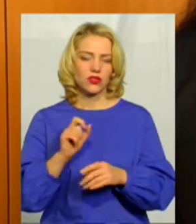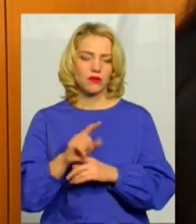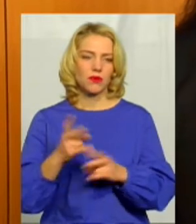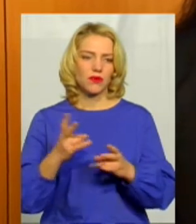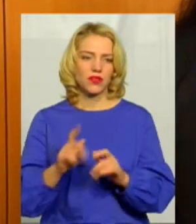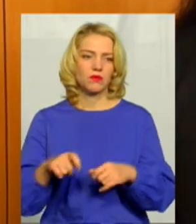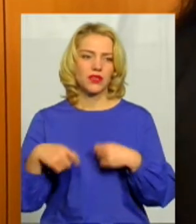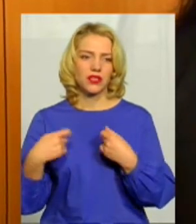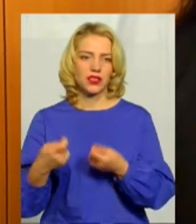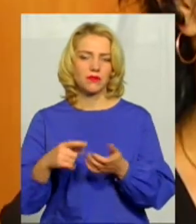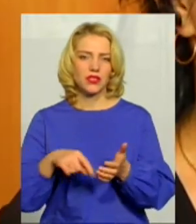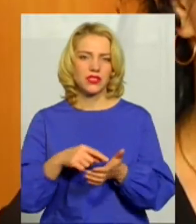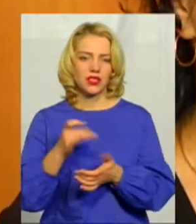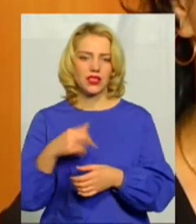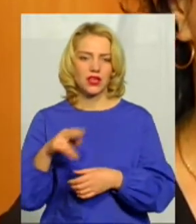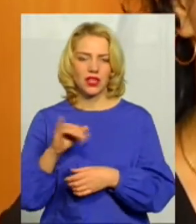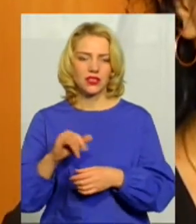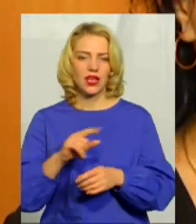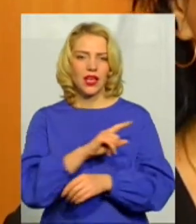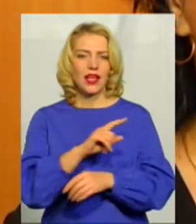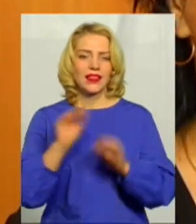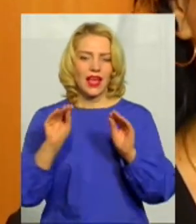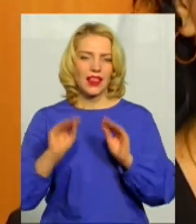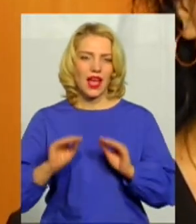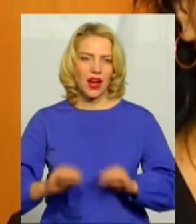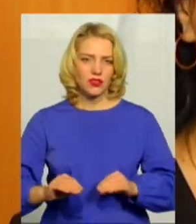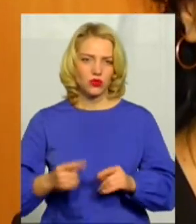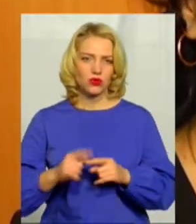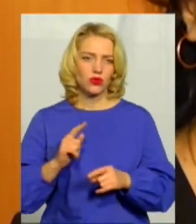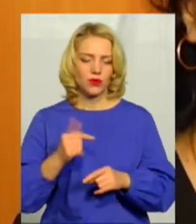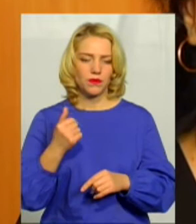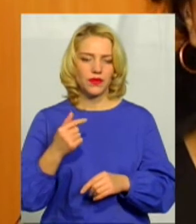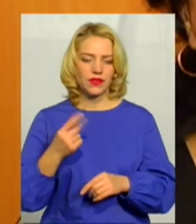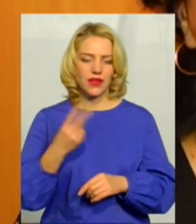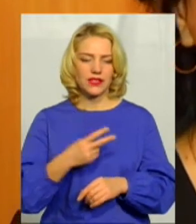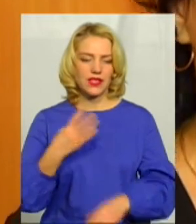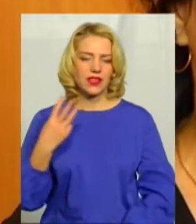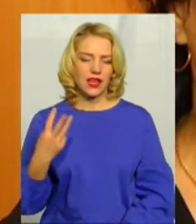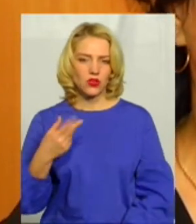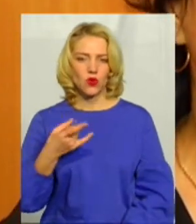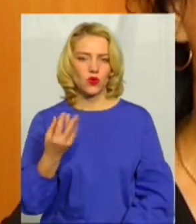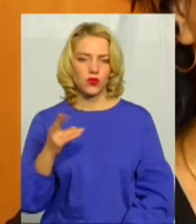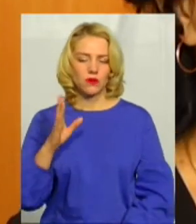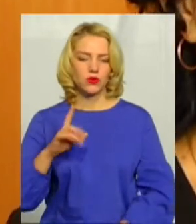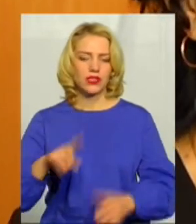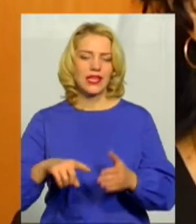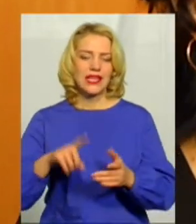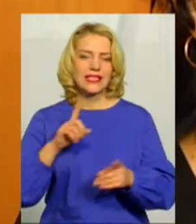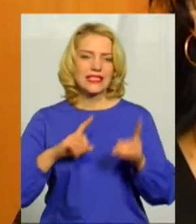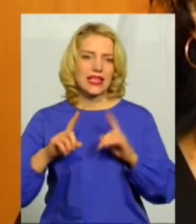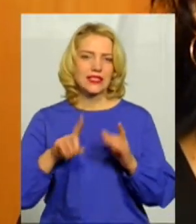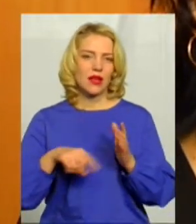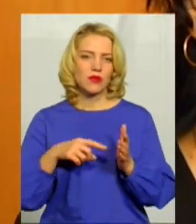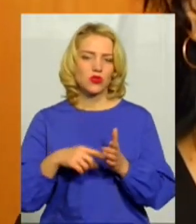міській раді декларацію. Є проєкт рішення, яке буде виноситися на 23 грудня сесія міської ради і